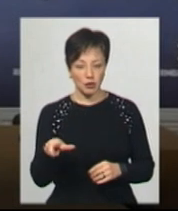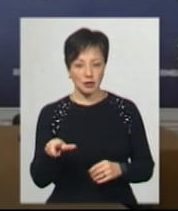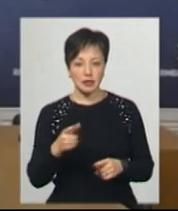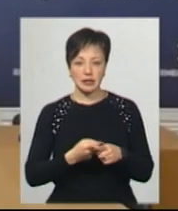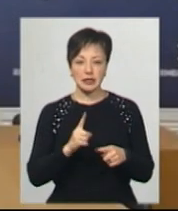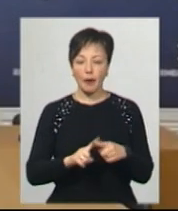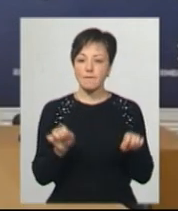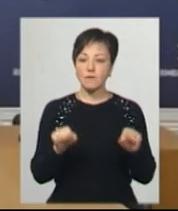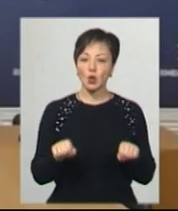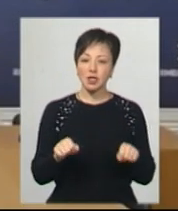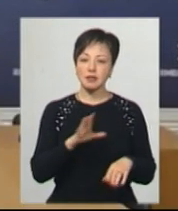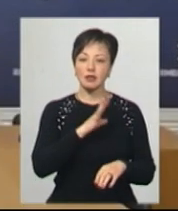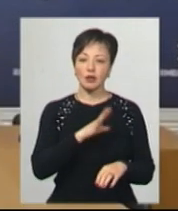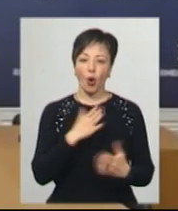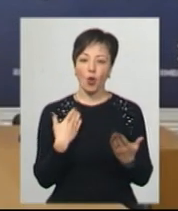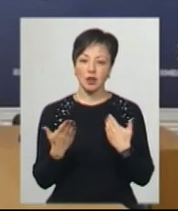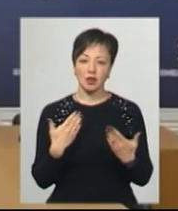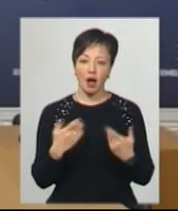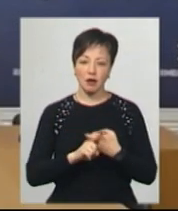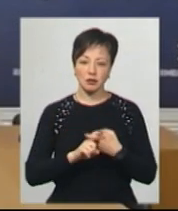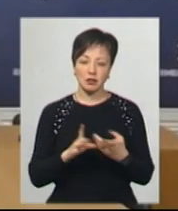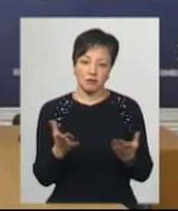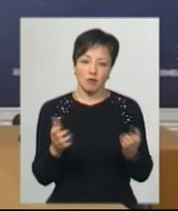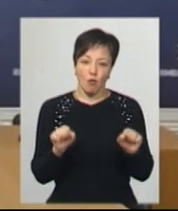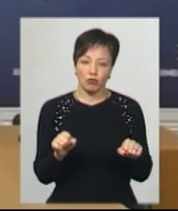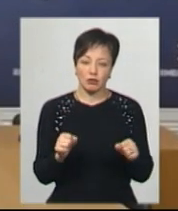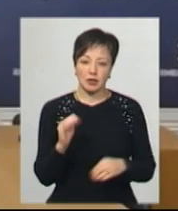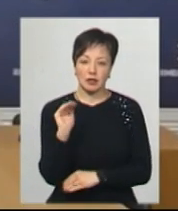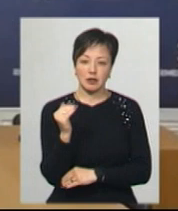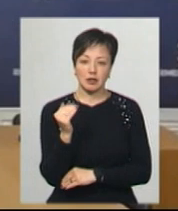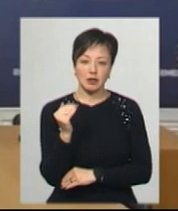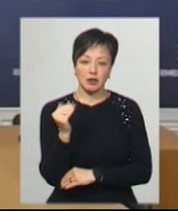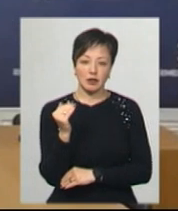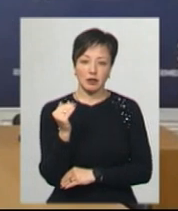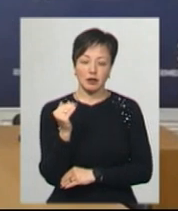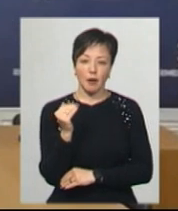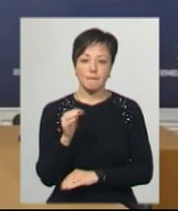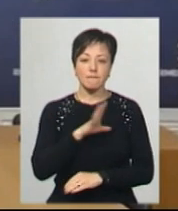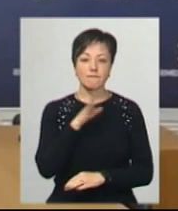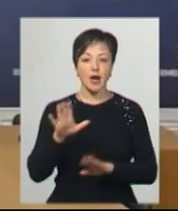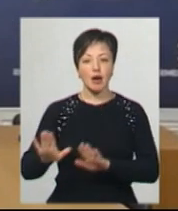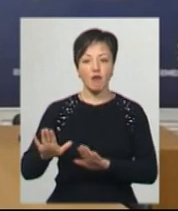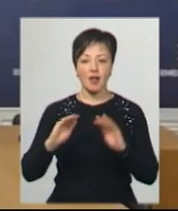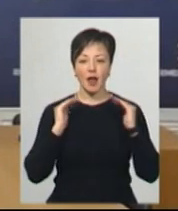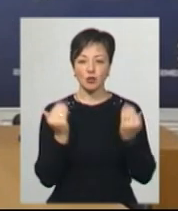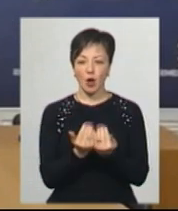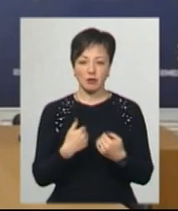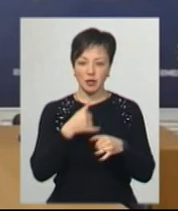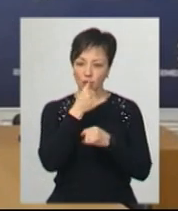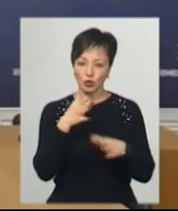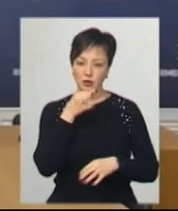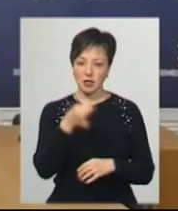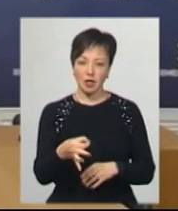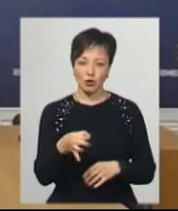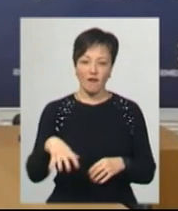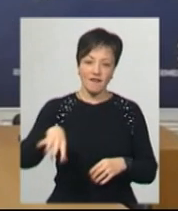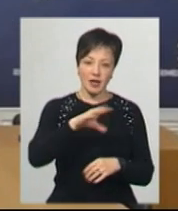тобто це потенційні контактні. Знову ж таки скажу, що дитина перебувала на ізоляції, тому ми не можемо сказати,